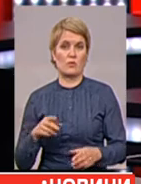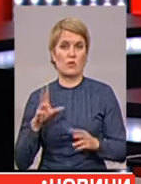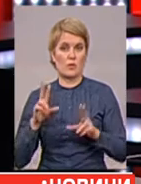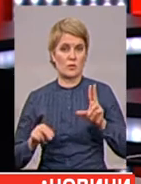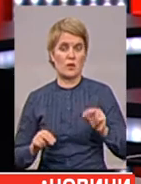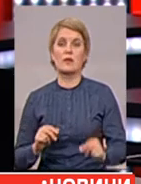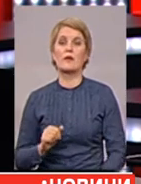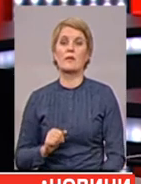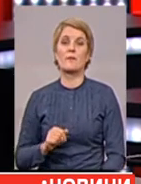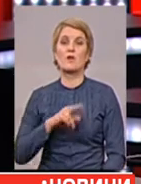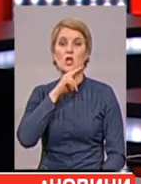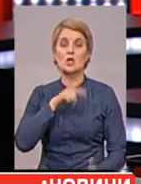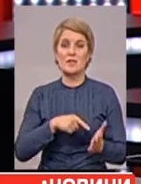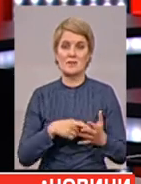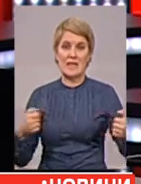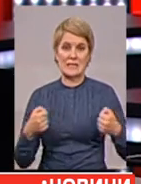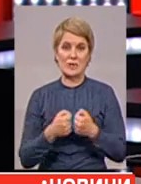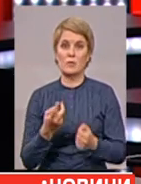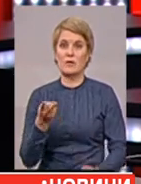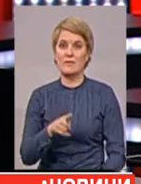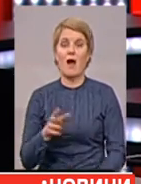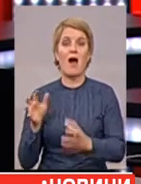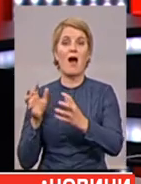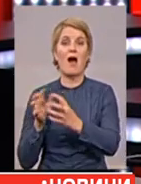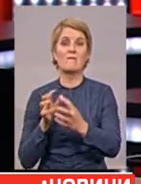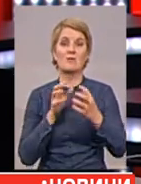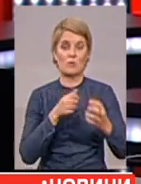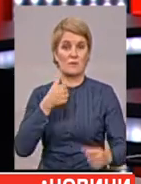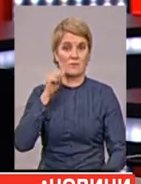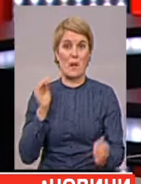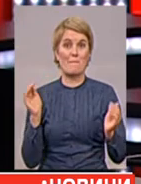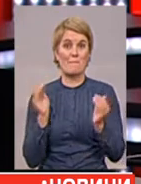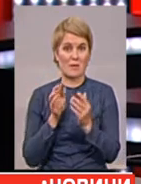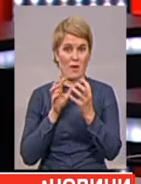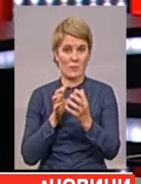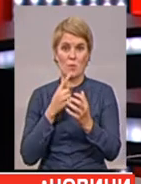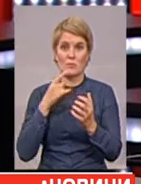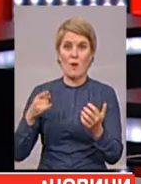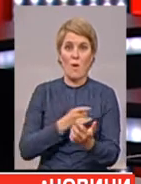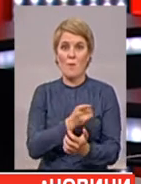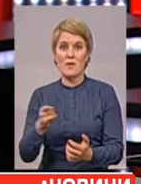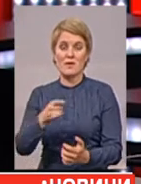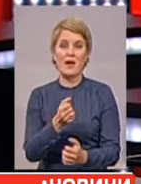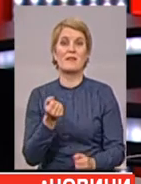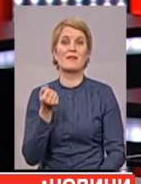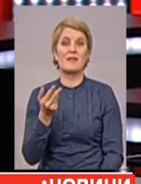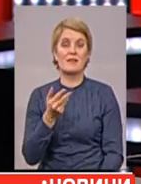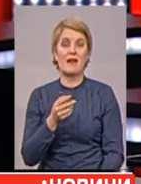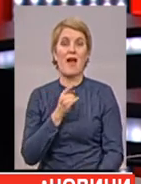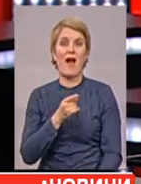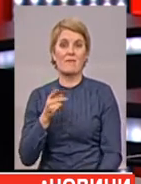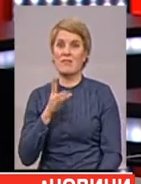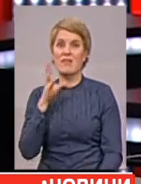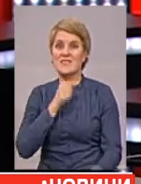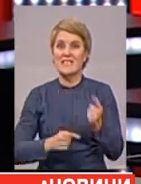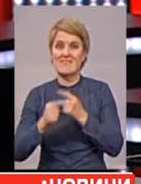В Чернівцях зіштовхнулися два автобуси. Це сталося вчора. Свідки кажуть, мікроавтобус намагався обігнати кілька автівок, але не встиг стати в свою смогу